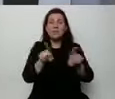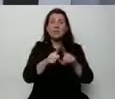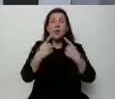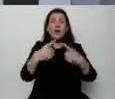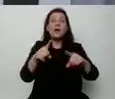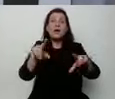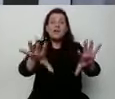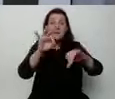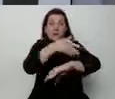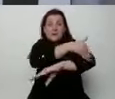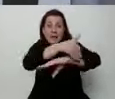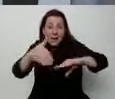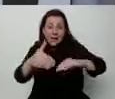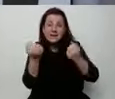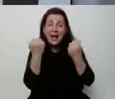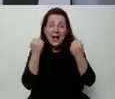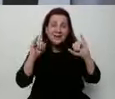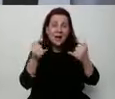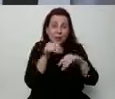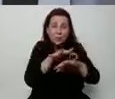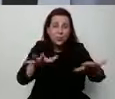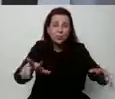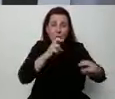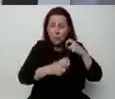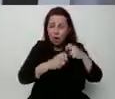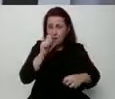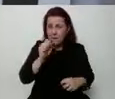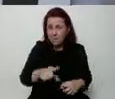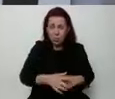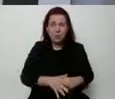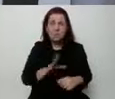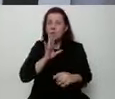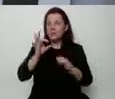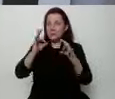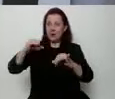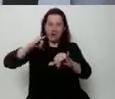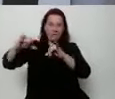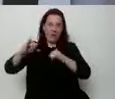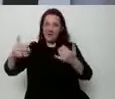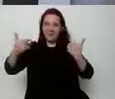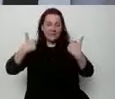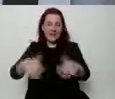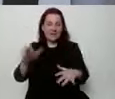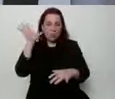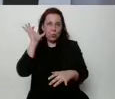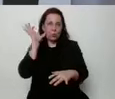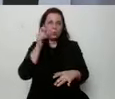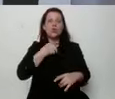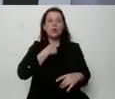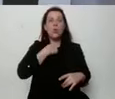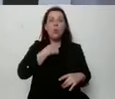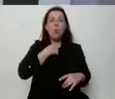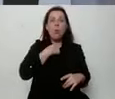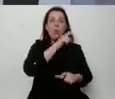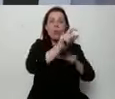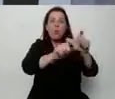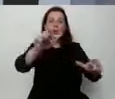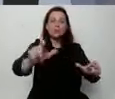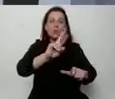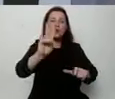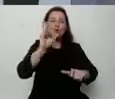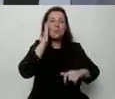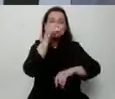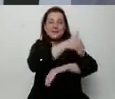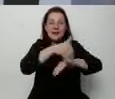Widzicie, ile problemów. Tak, jakby dzisiejsza władza nie chciała usłyszeć głosu Polonii. I z tym wszystkim musimy